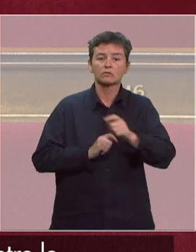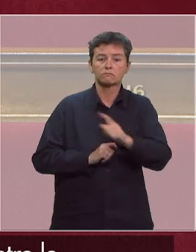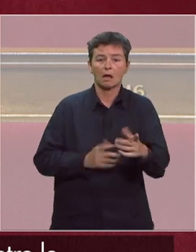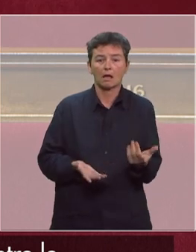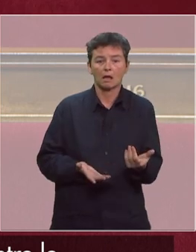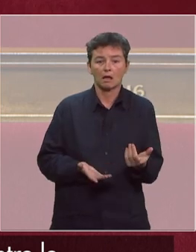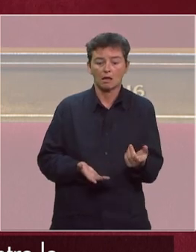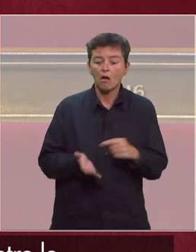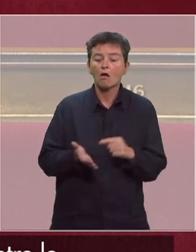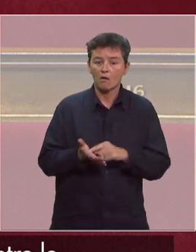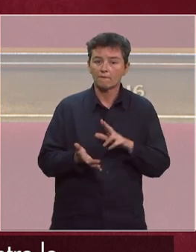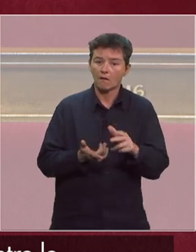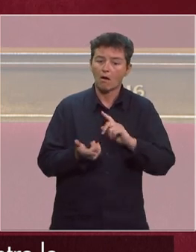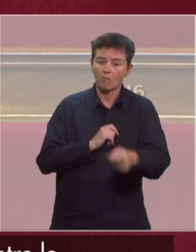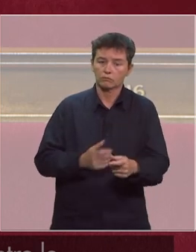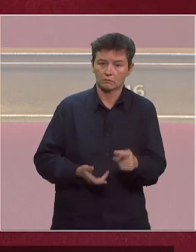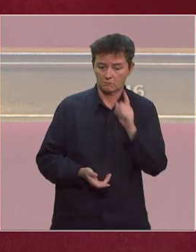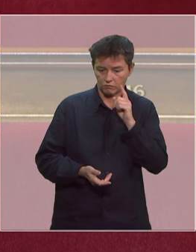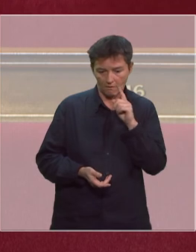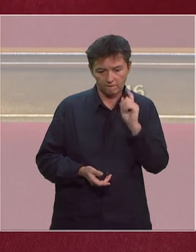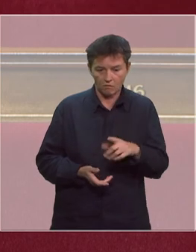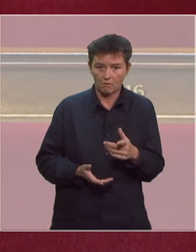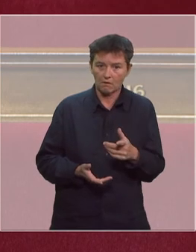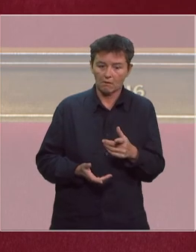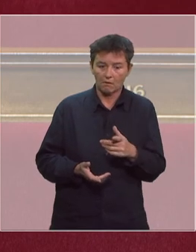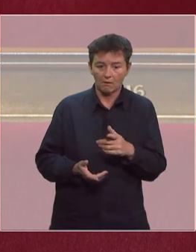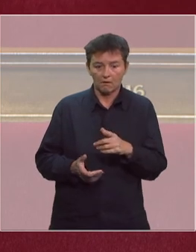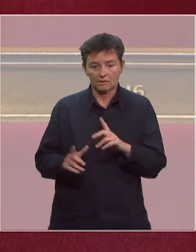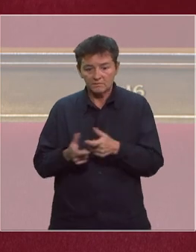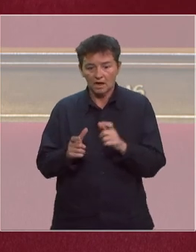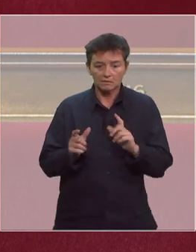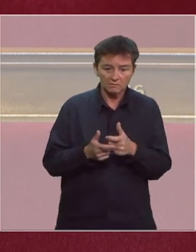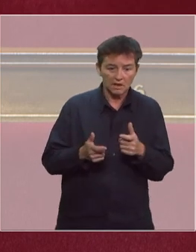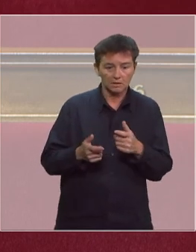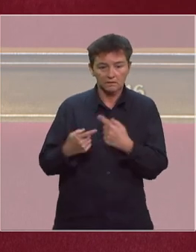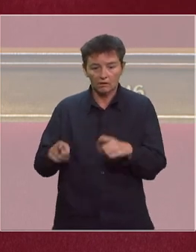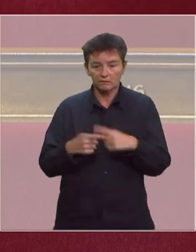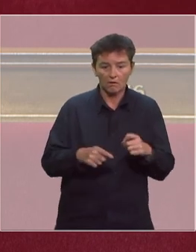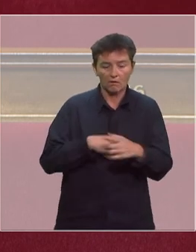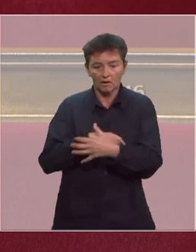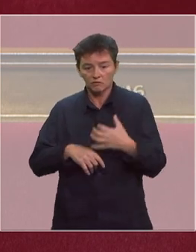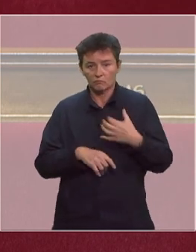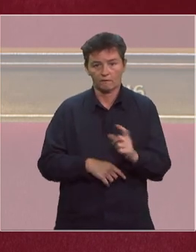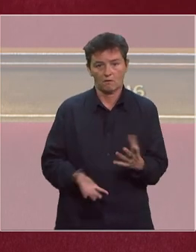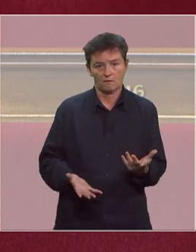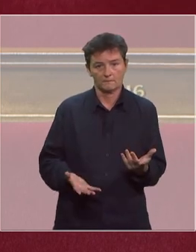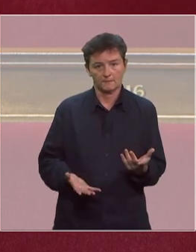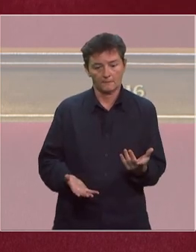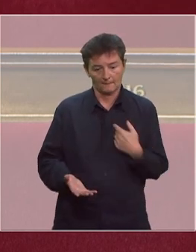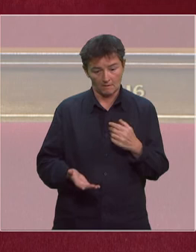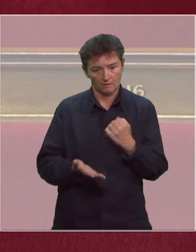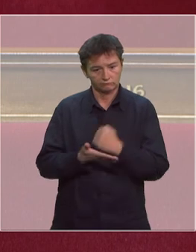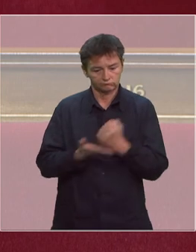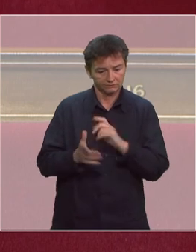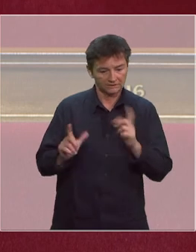sera-t-elle ? Sachant qu'il faut impérativement éviter un dépistage à deux vitesses. Monsieur le Premier ministre, la généralisation du dépistage est absolument